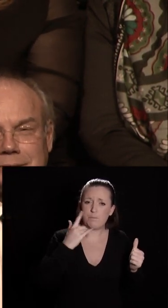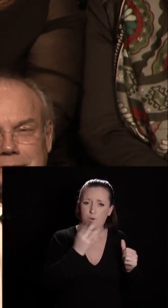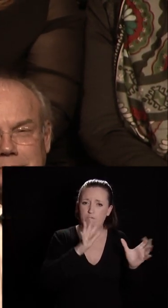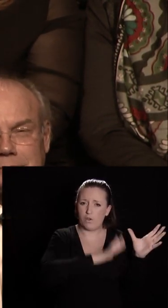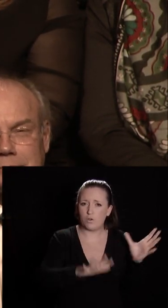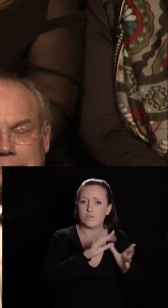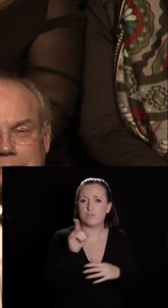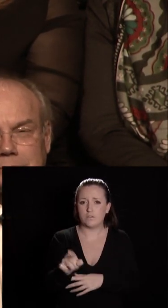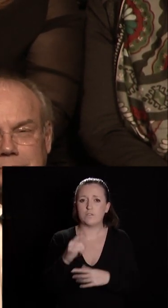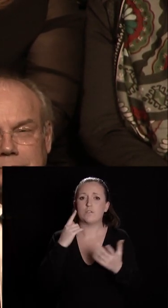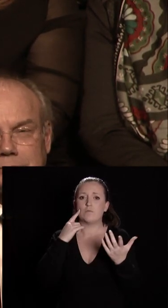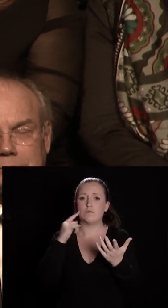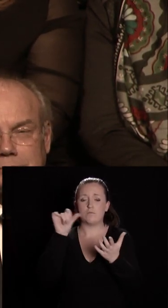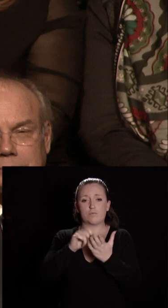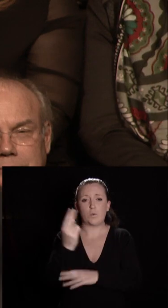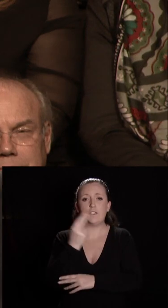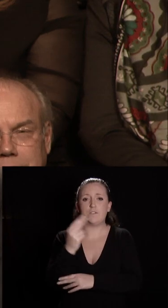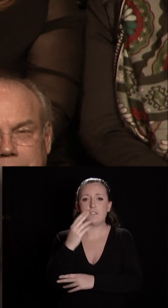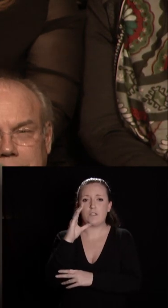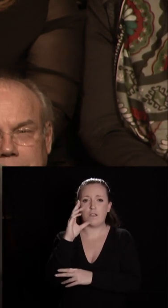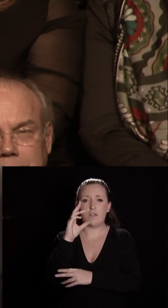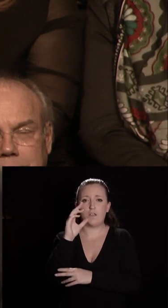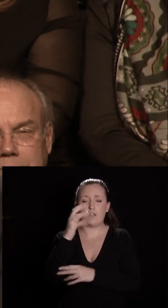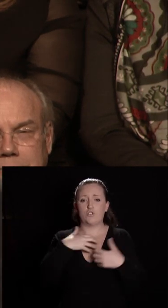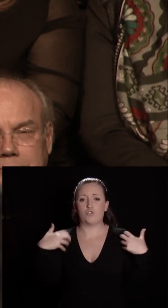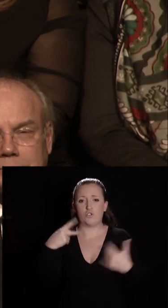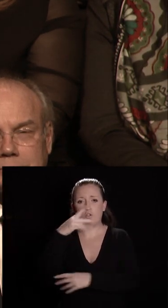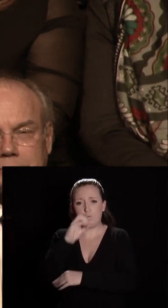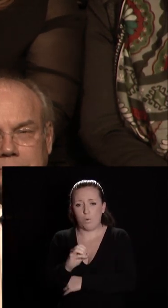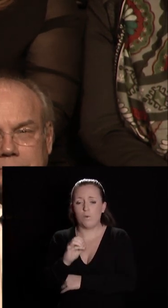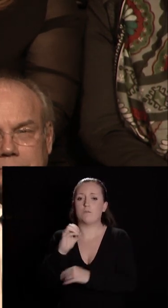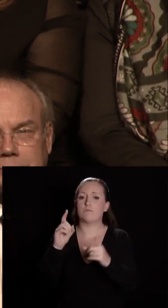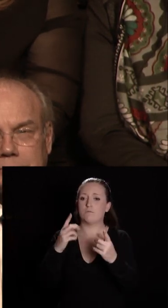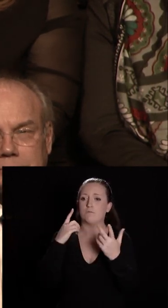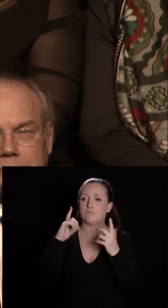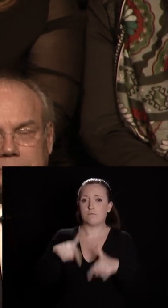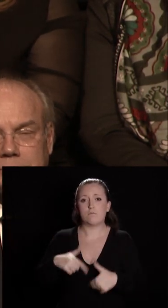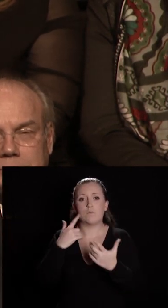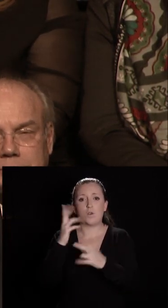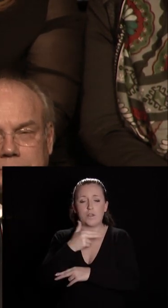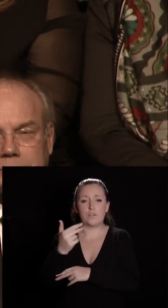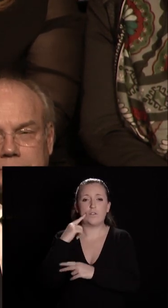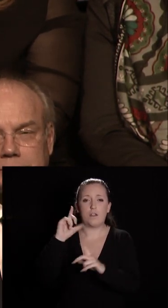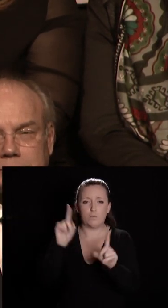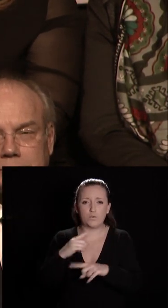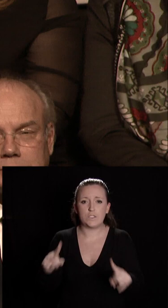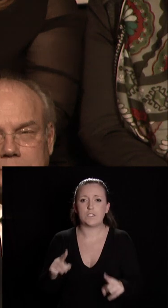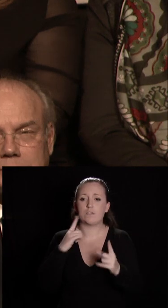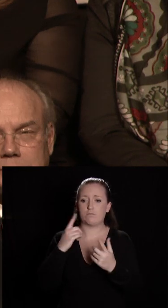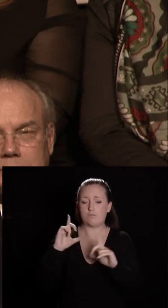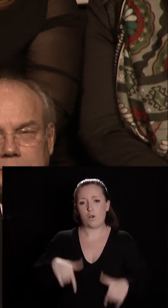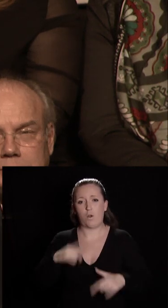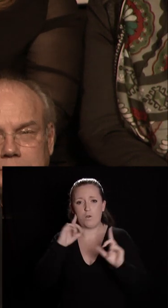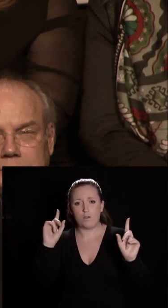de Sciences Po Paris, l'école nationale des greffes, une école nationale supérieure de musique, une école de commerce,